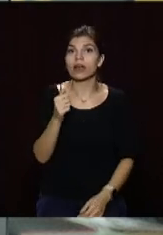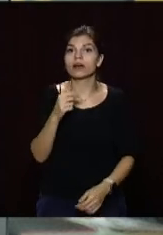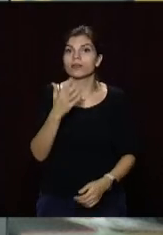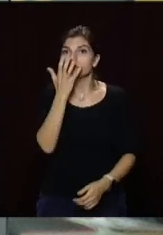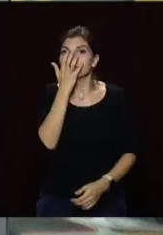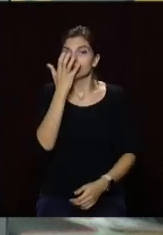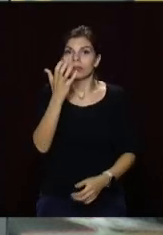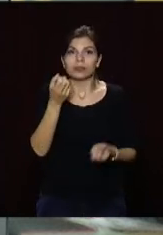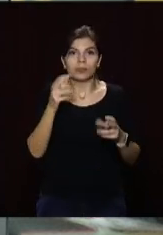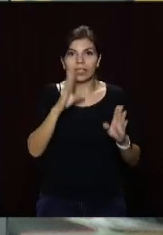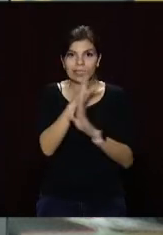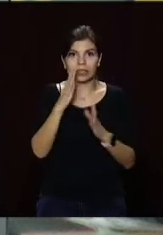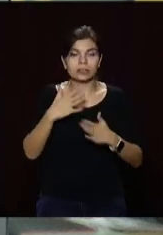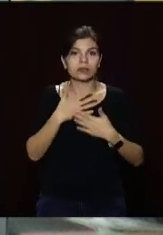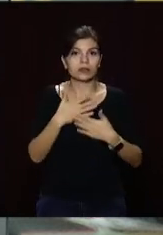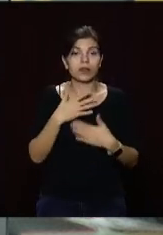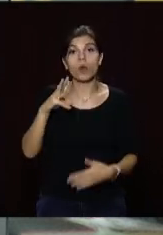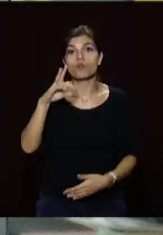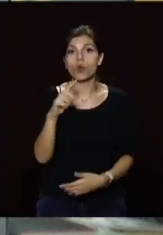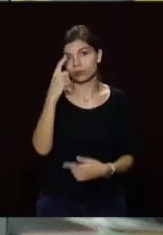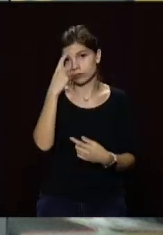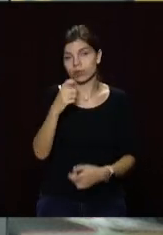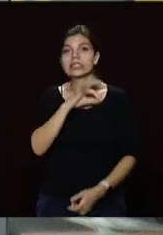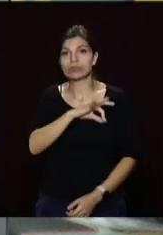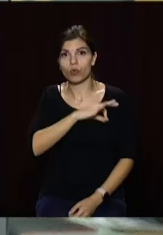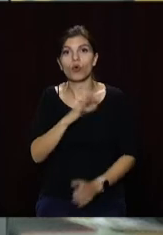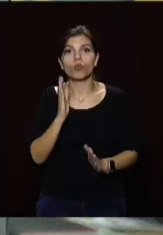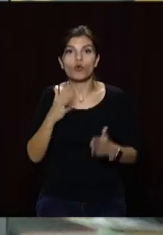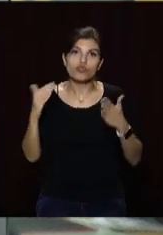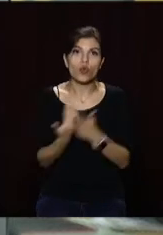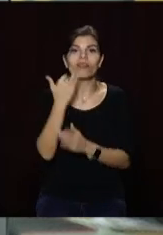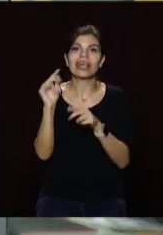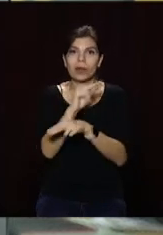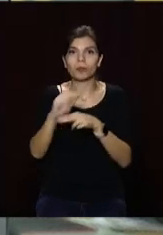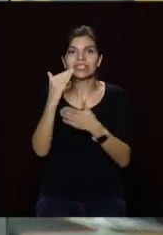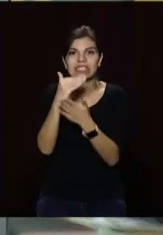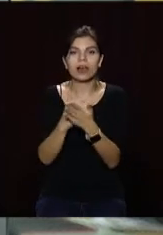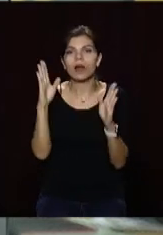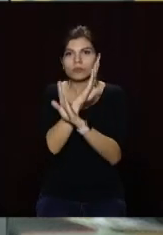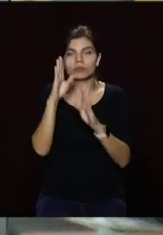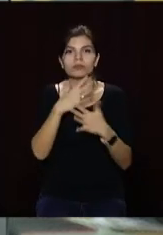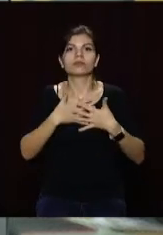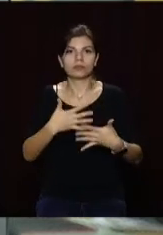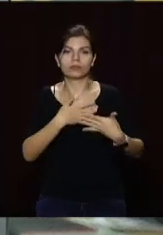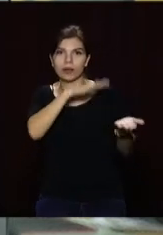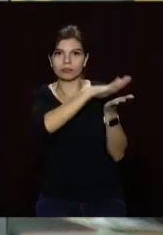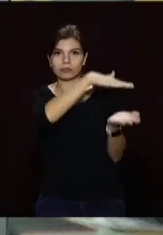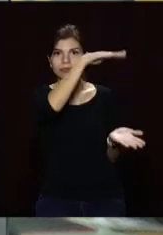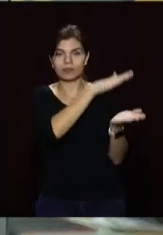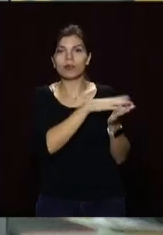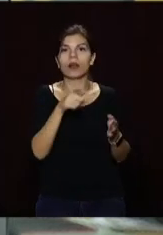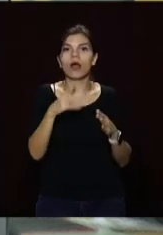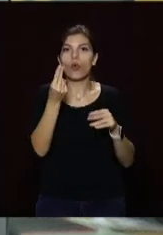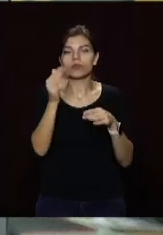концентратори. Субвенцію МОЗ Дніпропетровщина використає на оновлення та ремонт систем кисневого забезпечення. Гроші